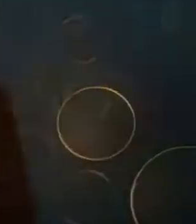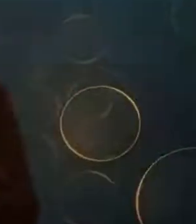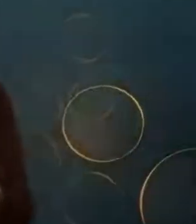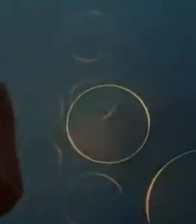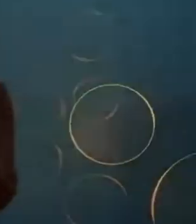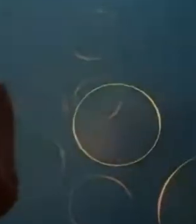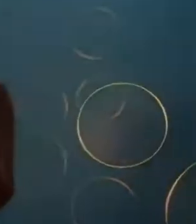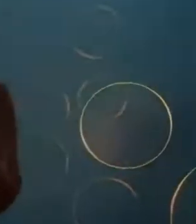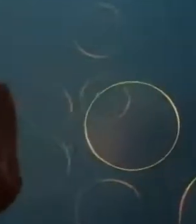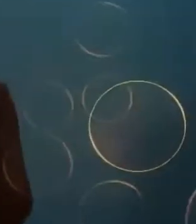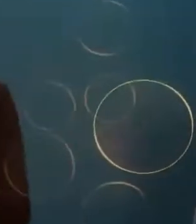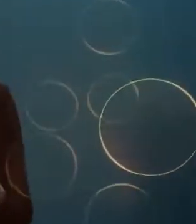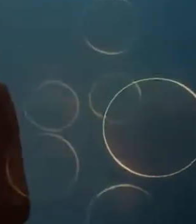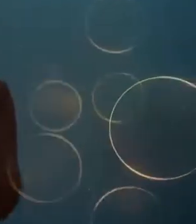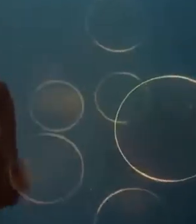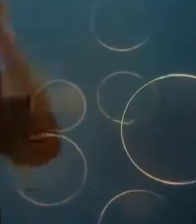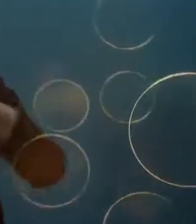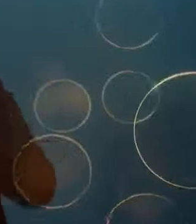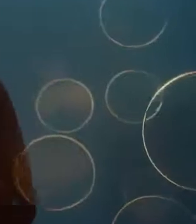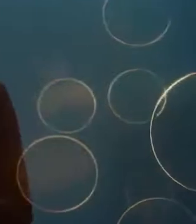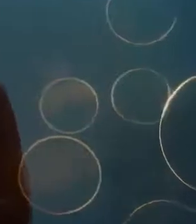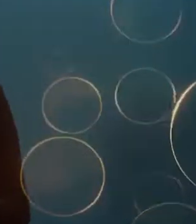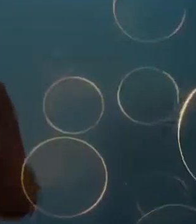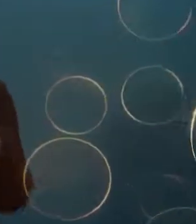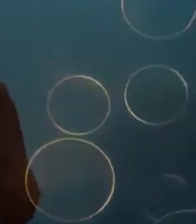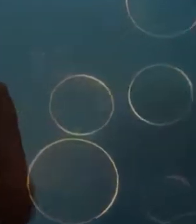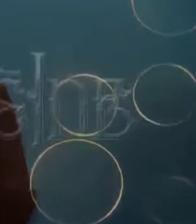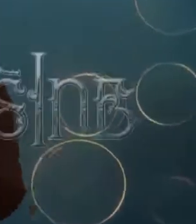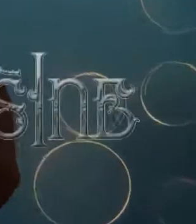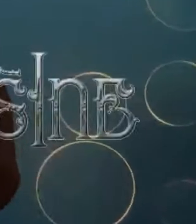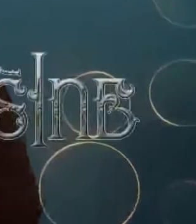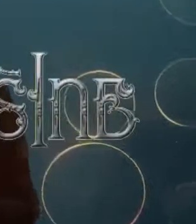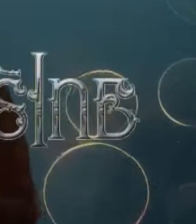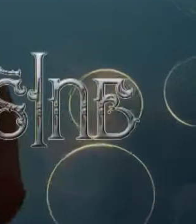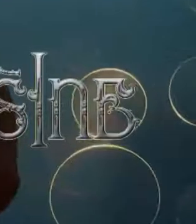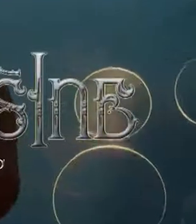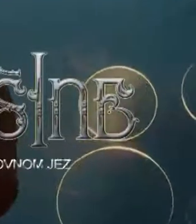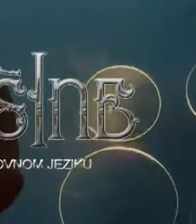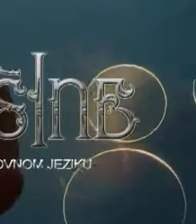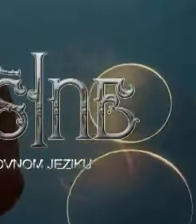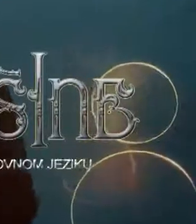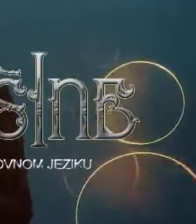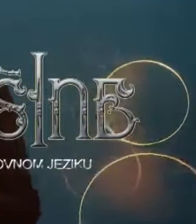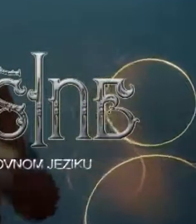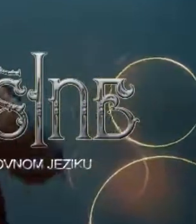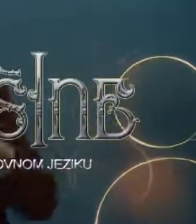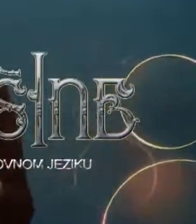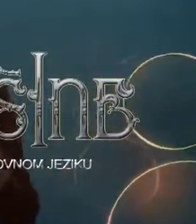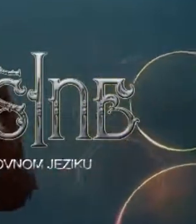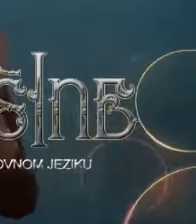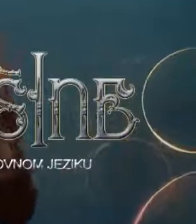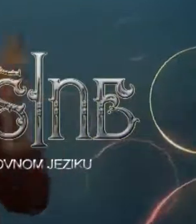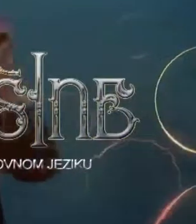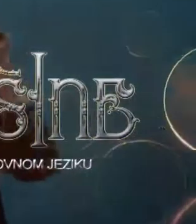Jezik tišine. Informativni program na znakovnom jeziku. Jezik tišine. Emisija za osobe